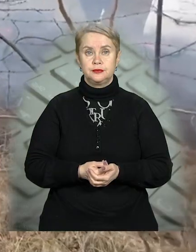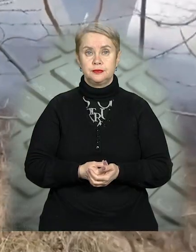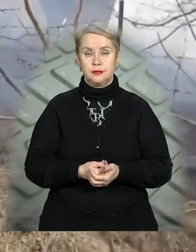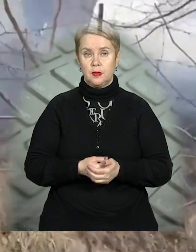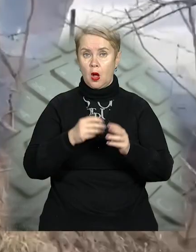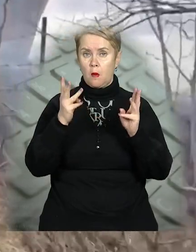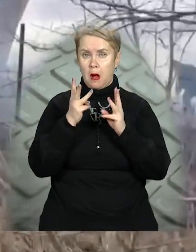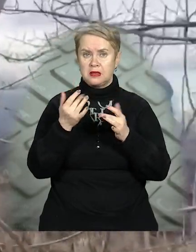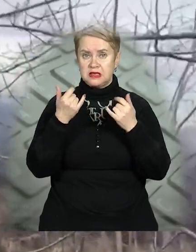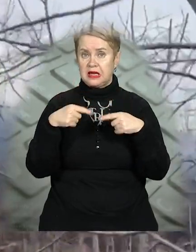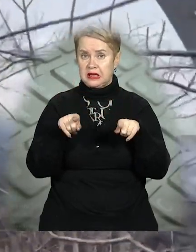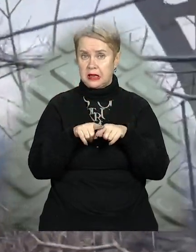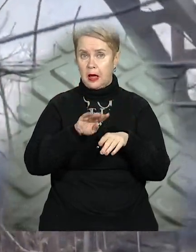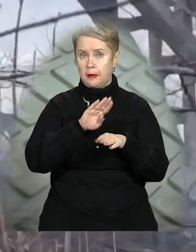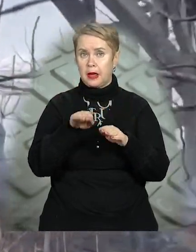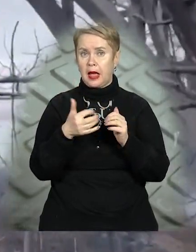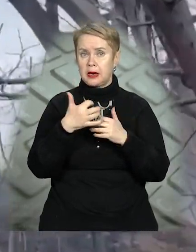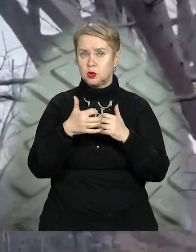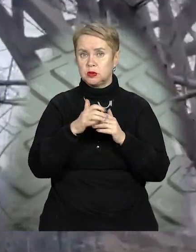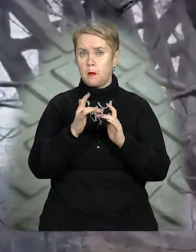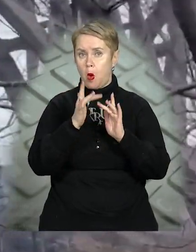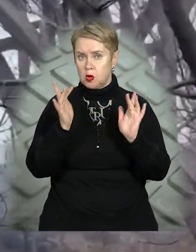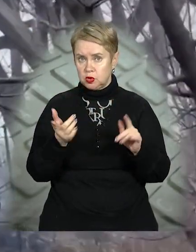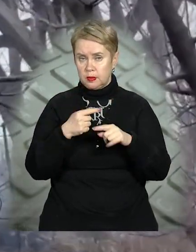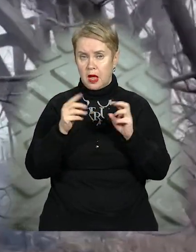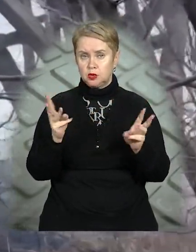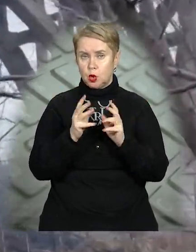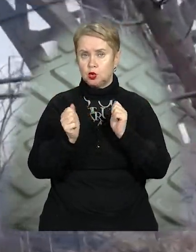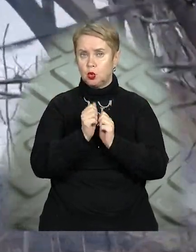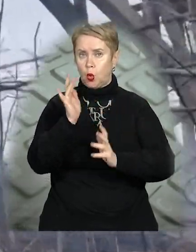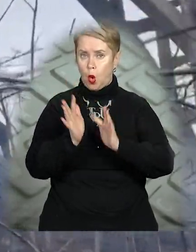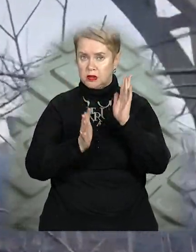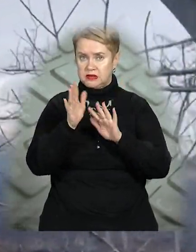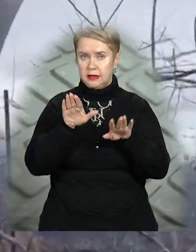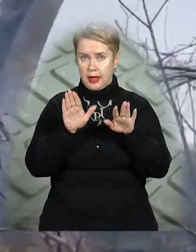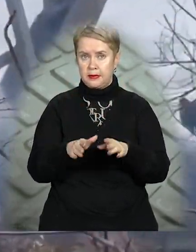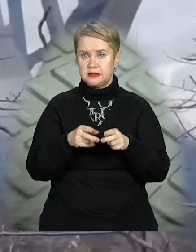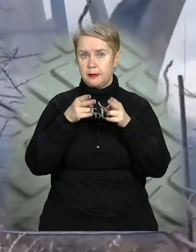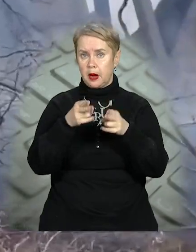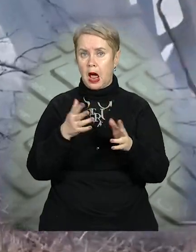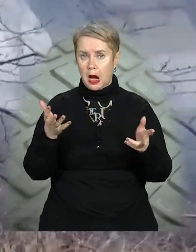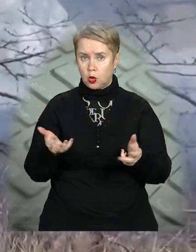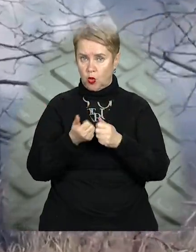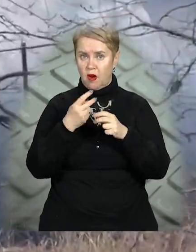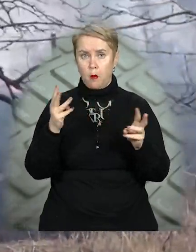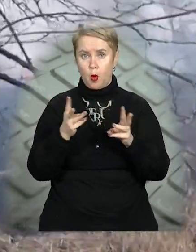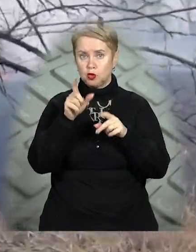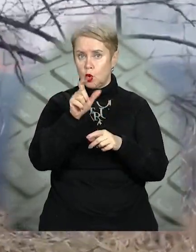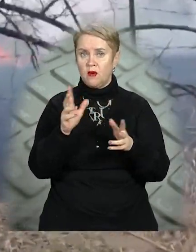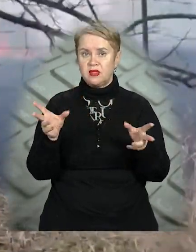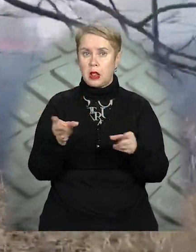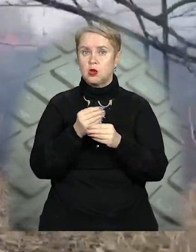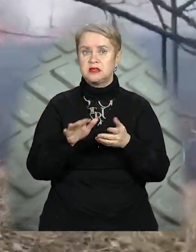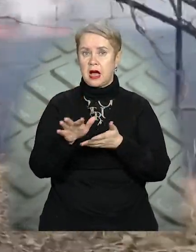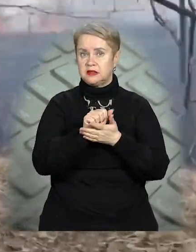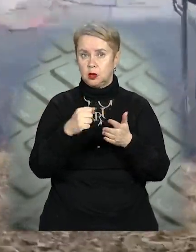Палало сьогодні також і під Мерефо Херсонським мостом. Там загурівся сухостій. На місце події прибули рятувальники. Однак пожежу людям вдалося